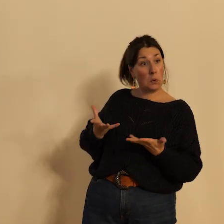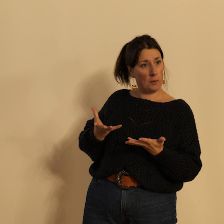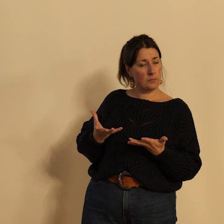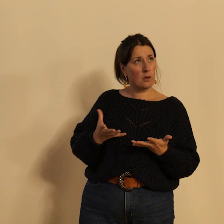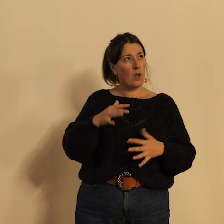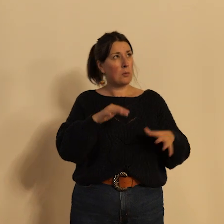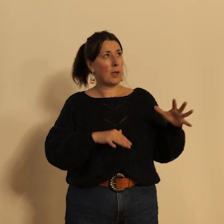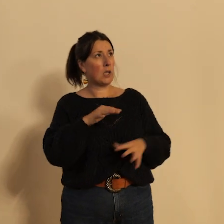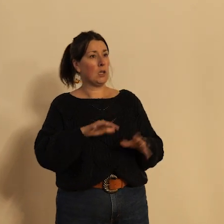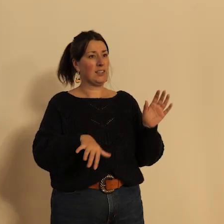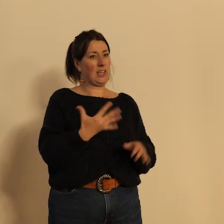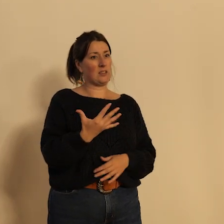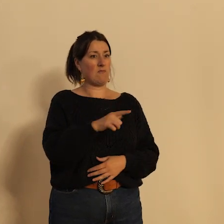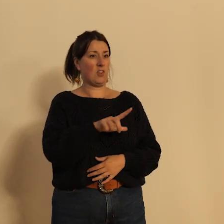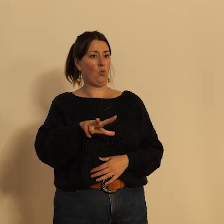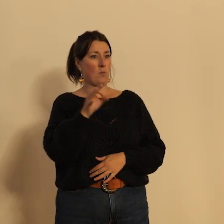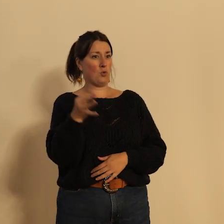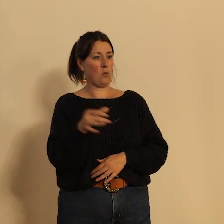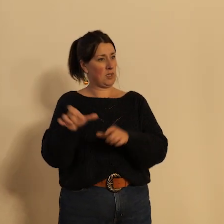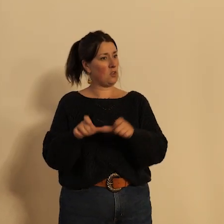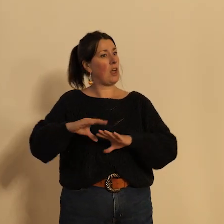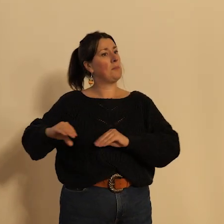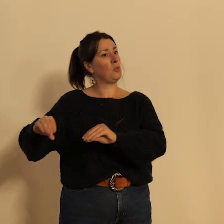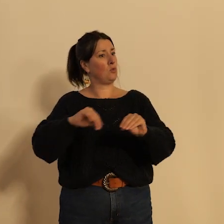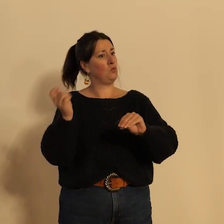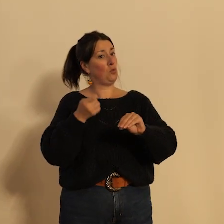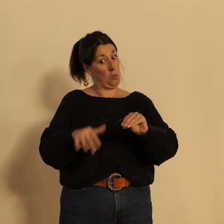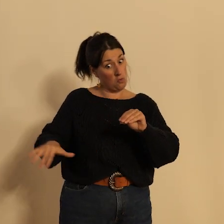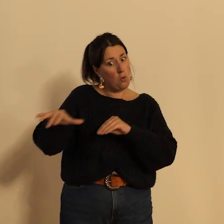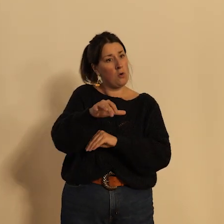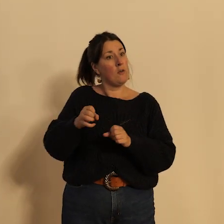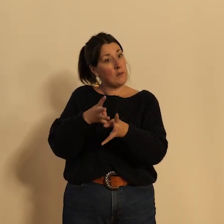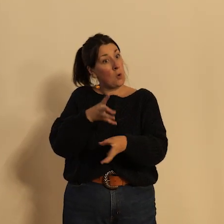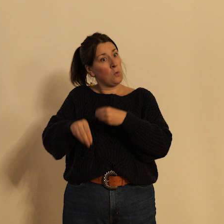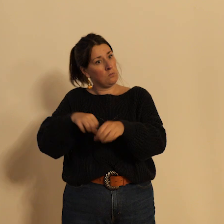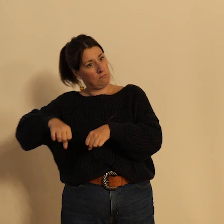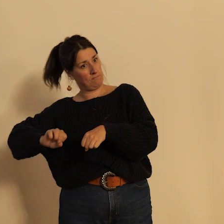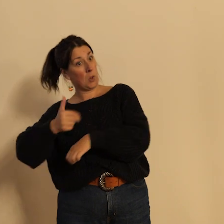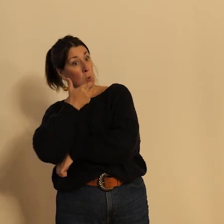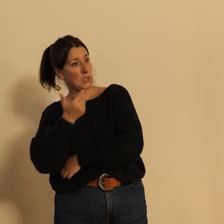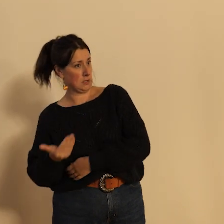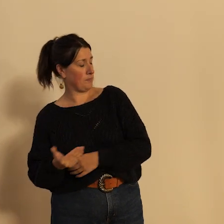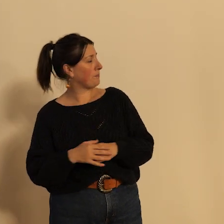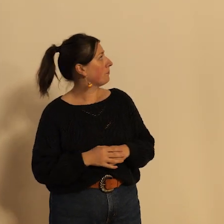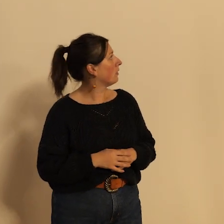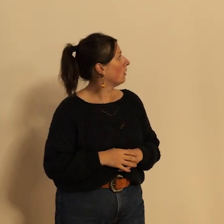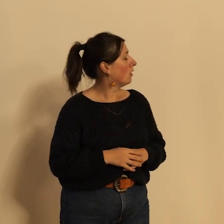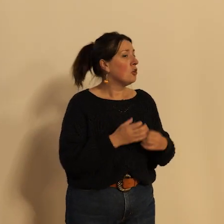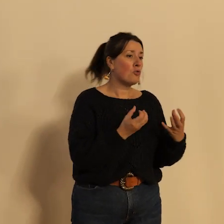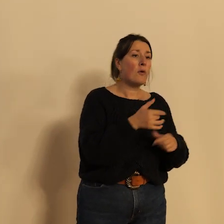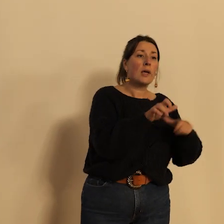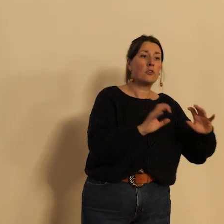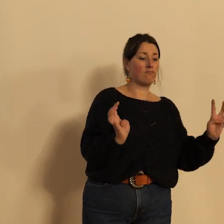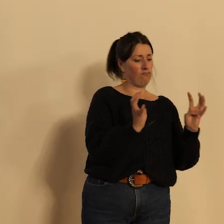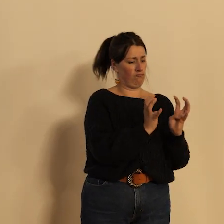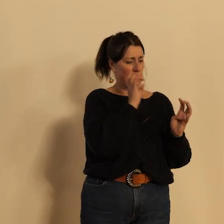entre 15 et 23% des habitants alors les intervenants qui sont des spécialistes de la circulation des aménagements